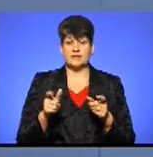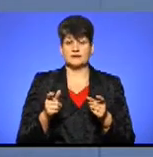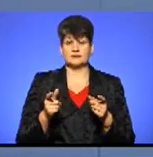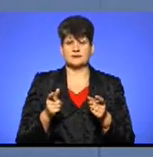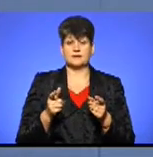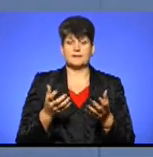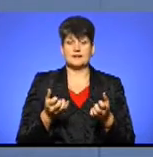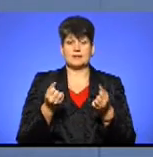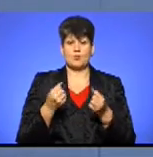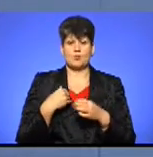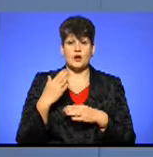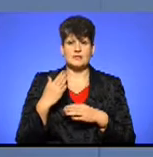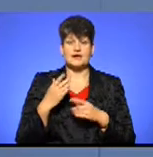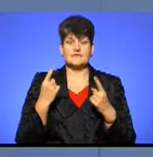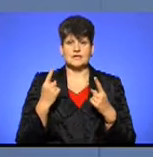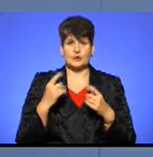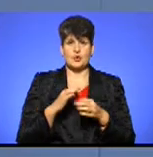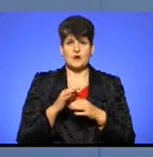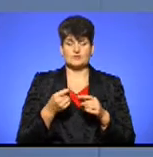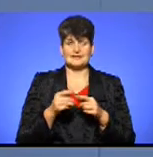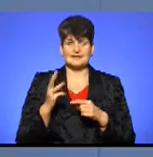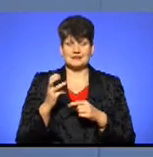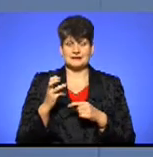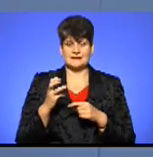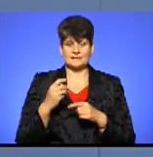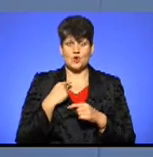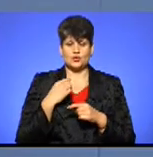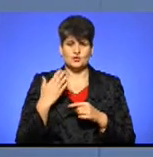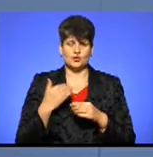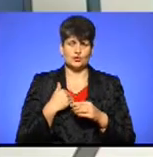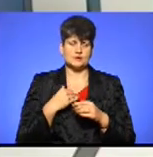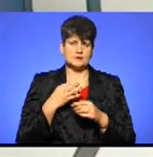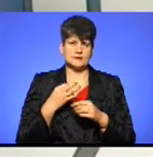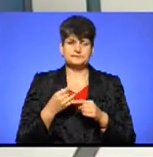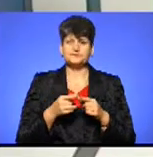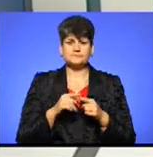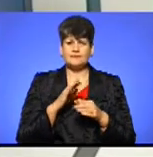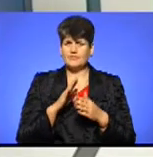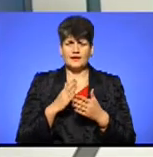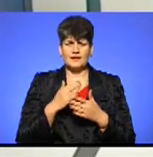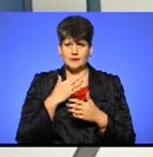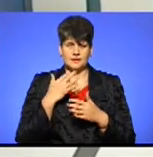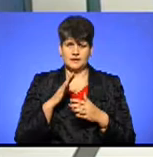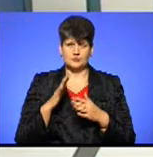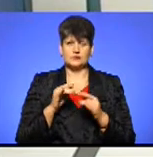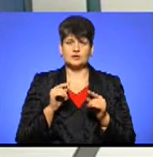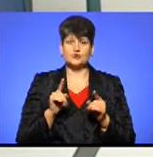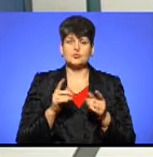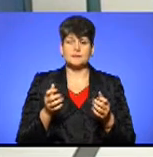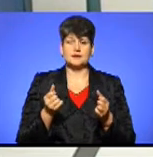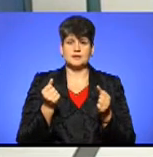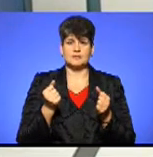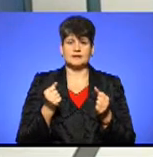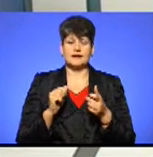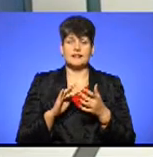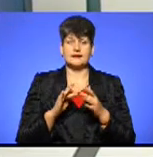А для великого проєкту це є 300 голосів. І хочу сказати вам таки паралельно вести, що це не є багато, тому що на сьогоднішній день для того, щоб підтримати, наприклад, ту саму